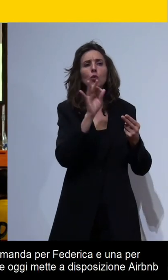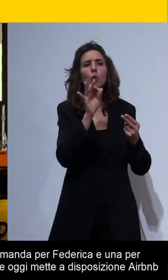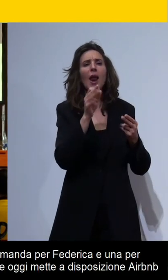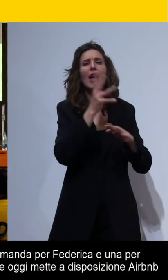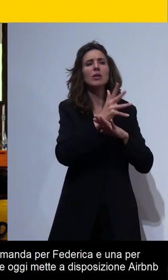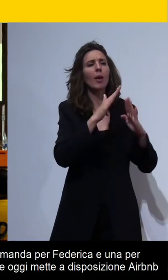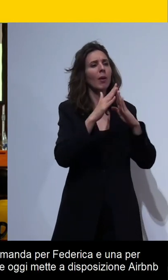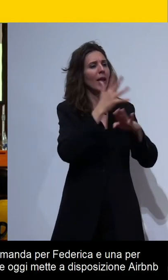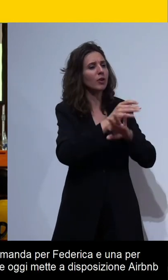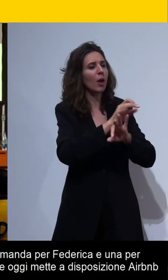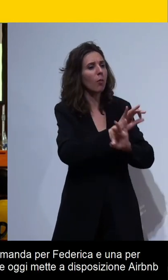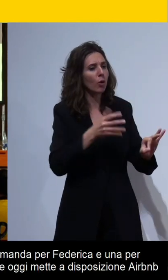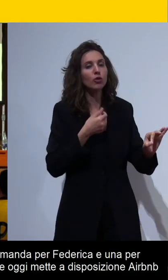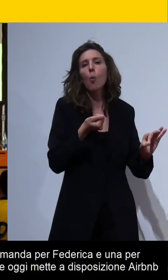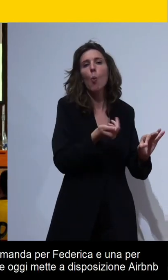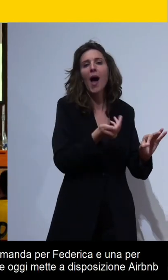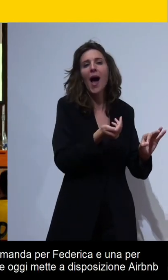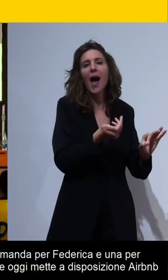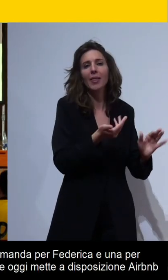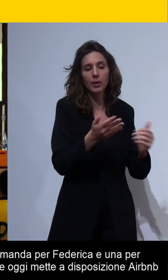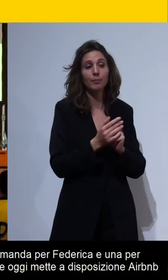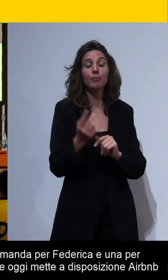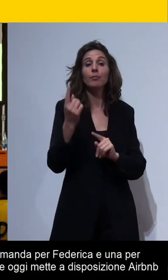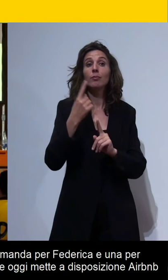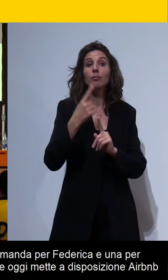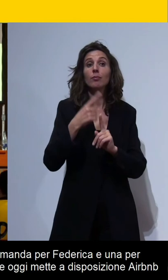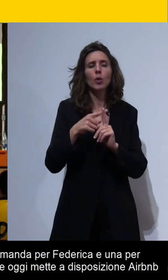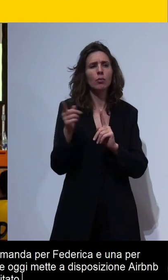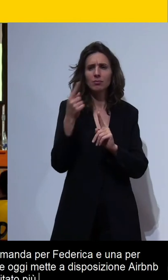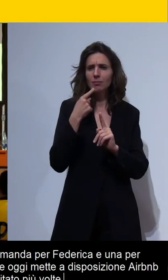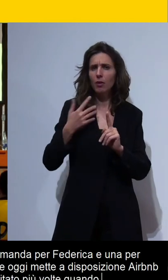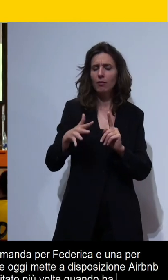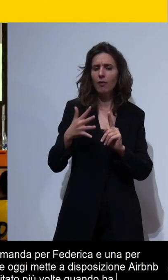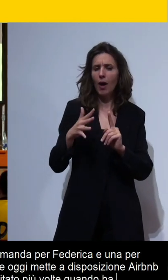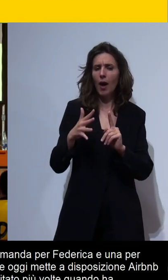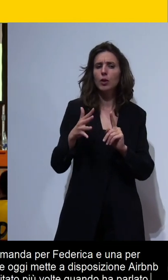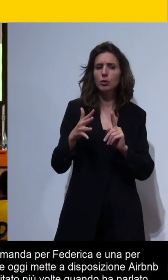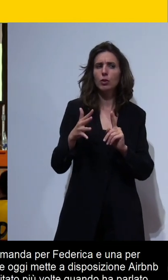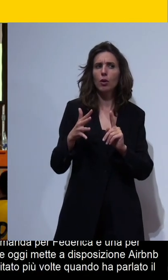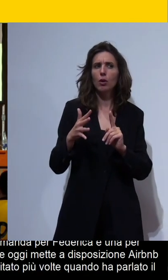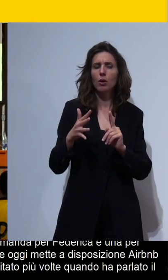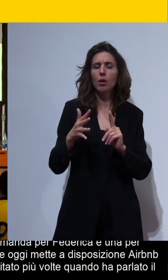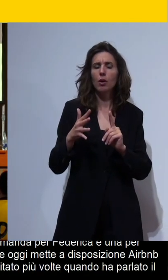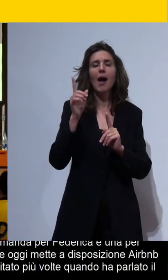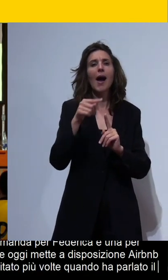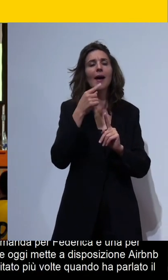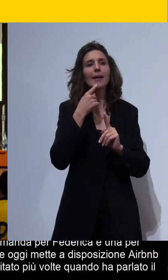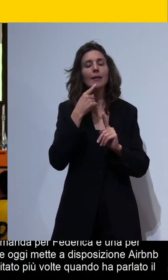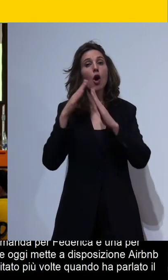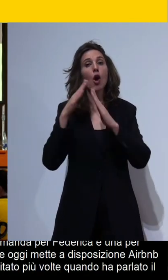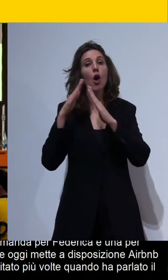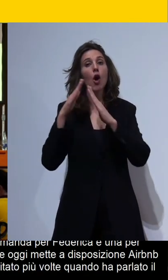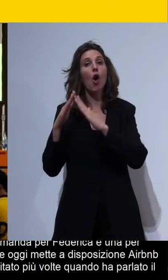e a Valentina invece siccome ha citato più volte quando ha parlato il fatto che sia anche per gli ost e per i territori un